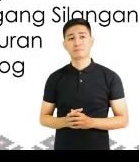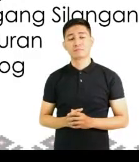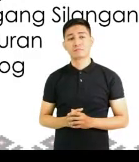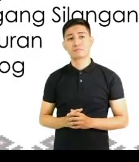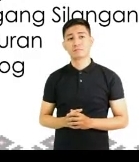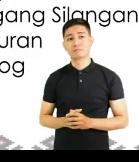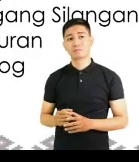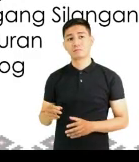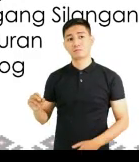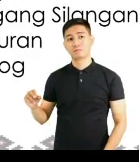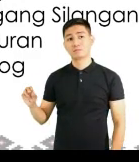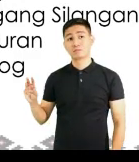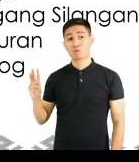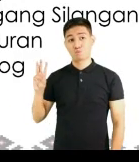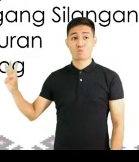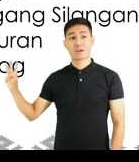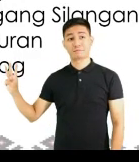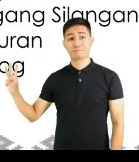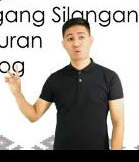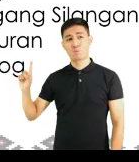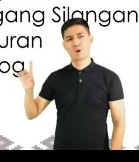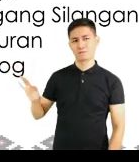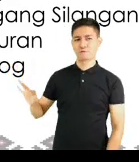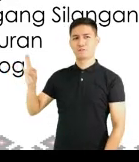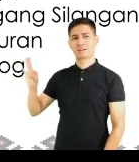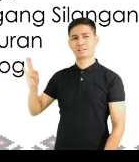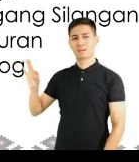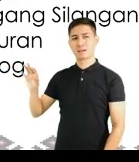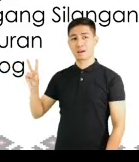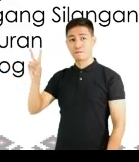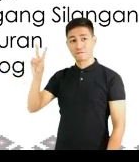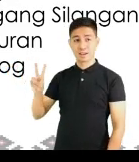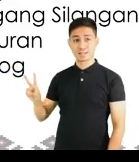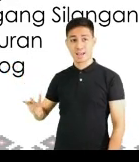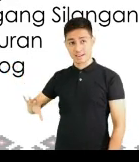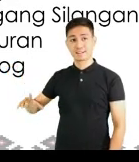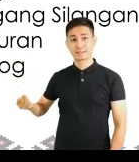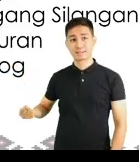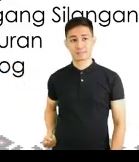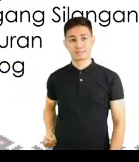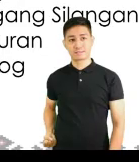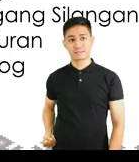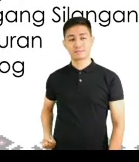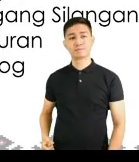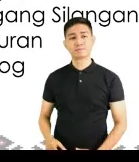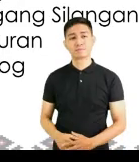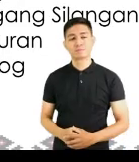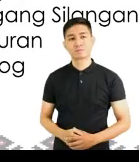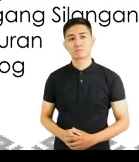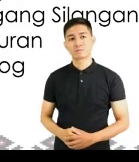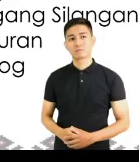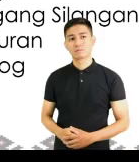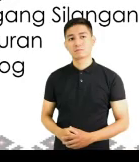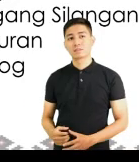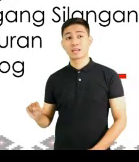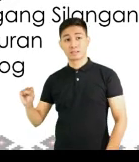Sa kanluran, matatagpuan natin ang mga bansang Vietnam at Cambodia. At